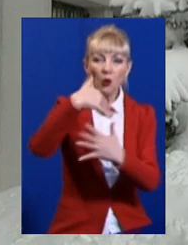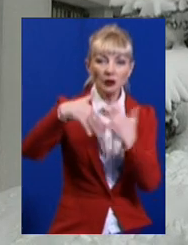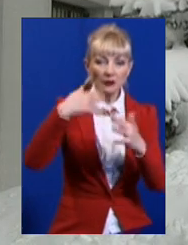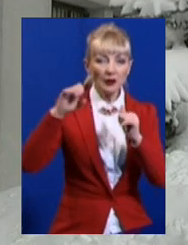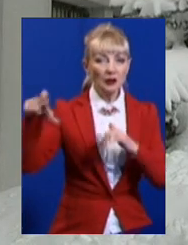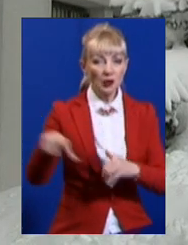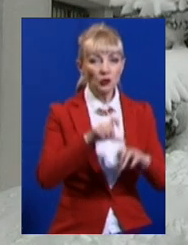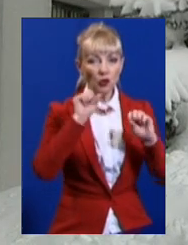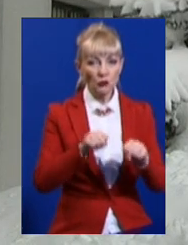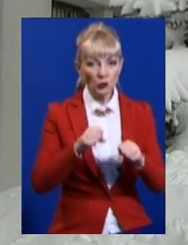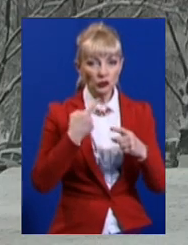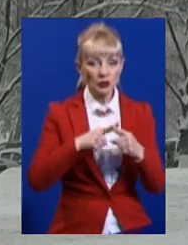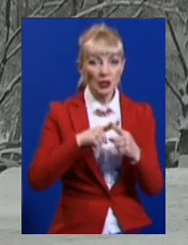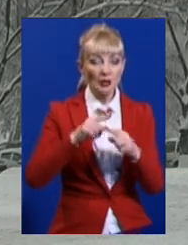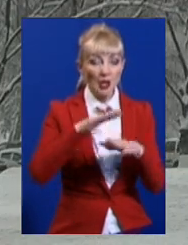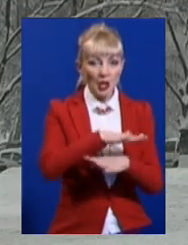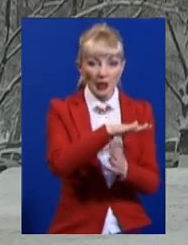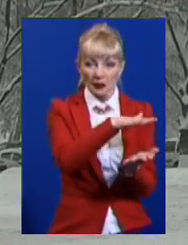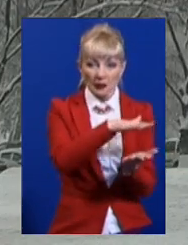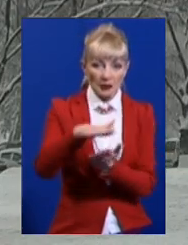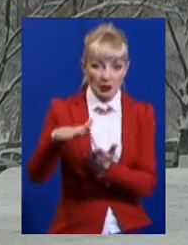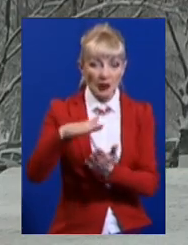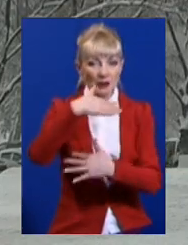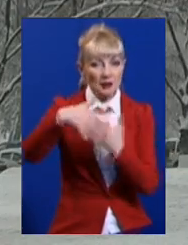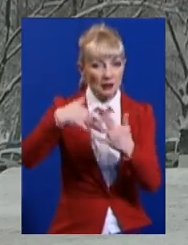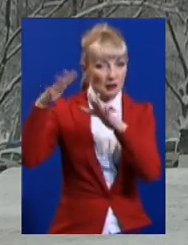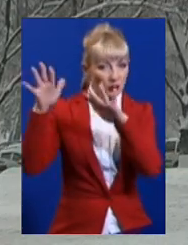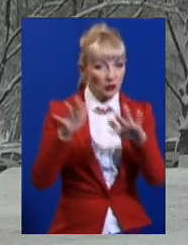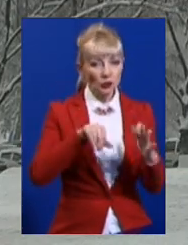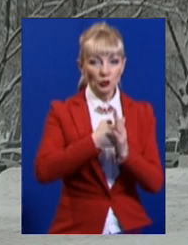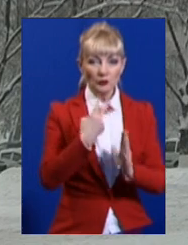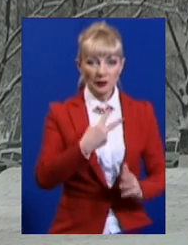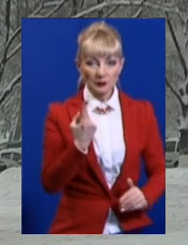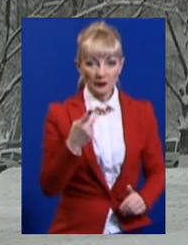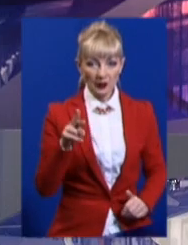дорогах можуть утворитися перемети. Сніжитиме в області до 21 січня.